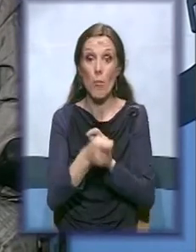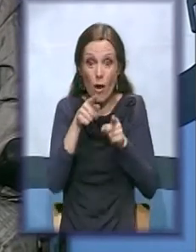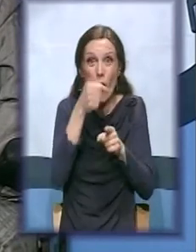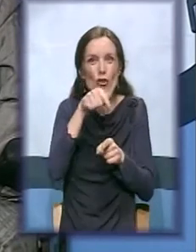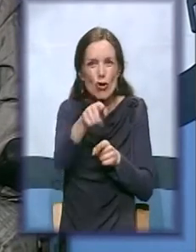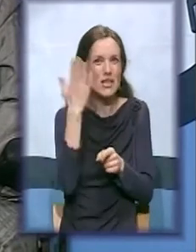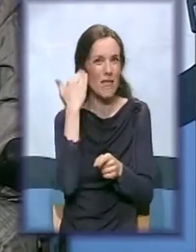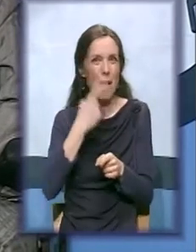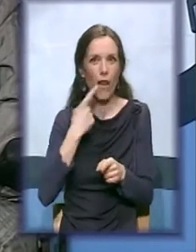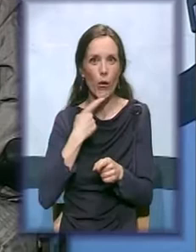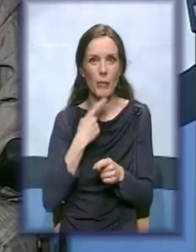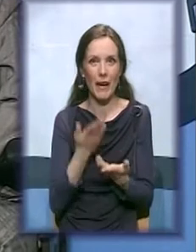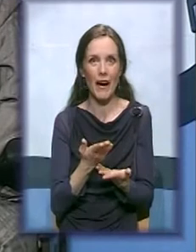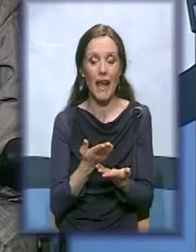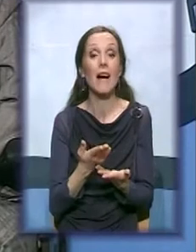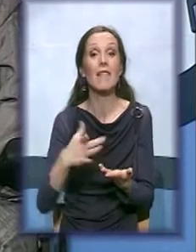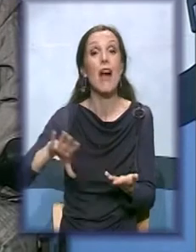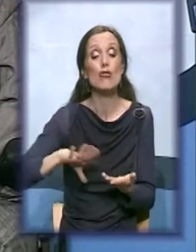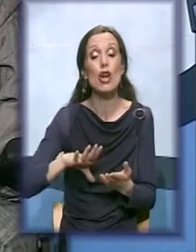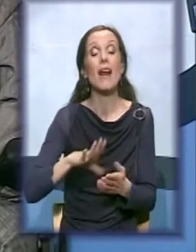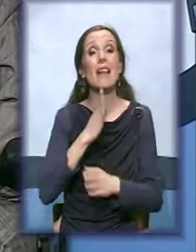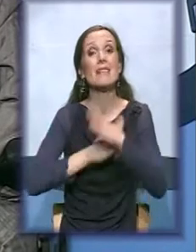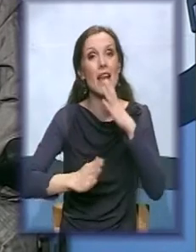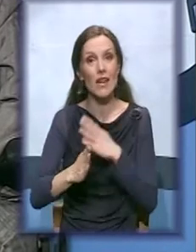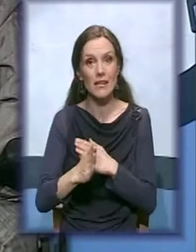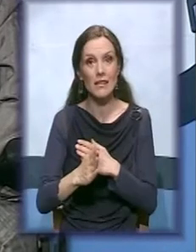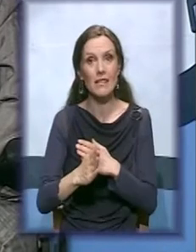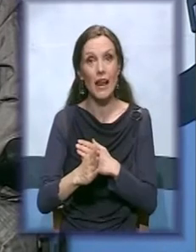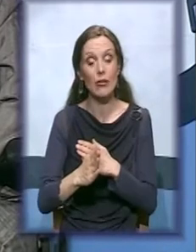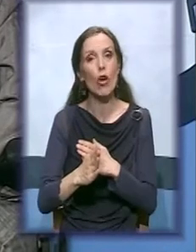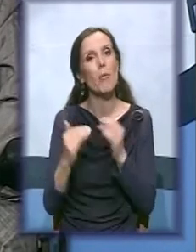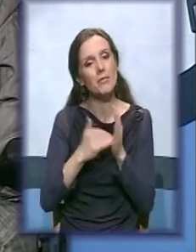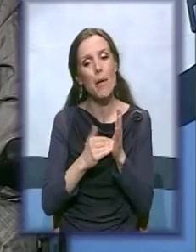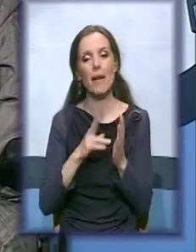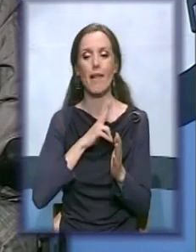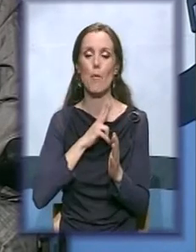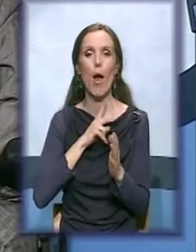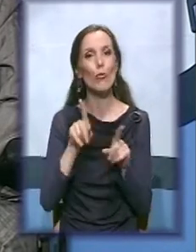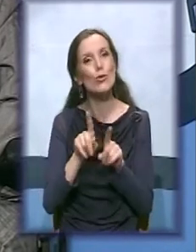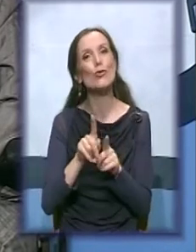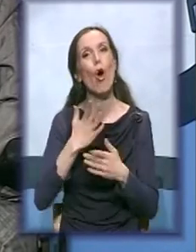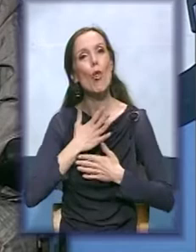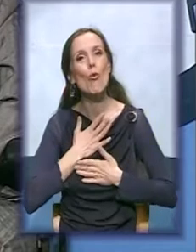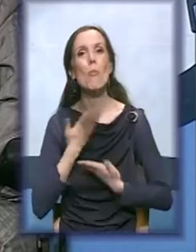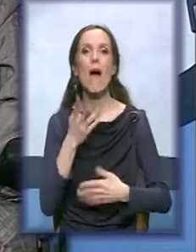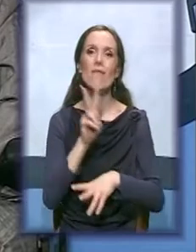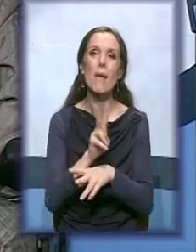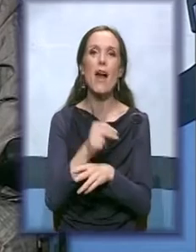govorili, a to je da žene s invaliditetom imaju ljubav, važnje razumevanja, a ne